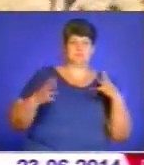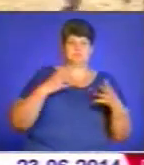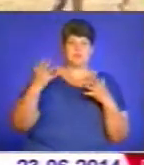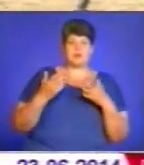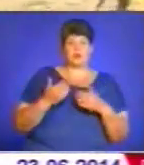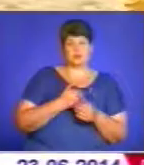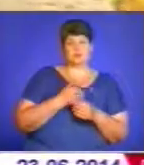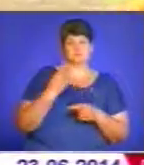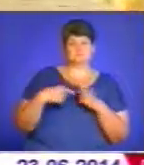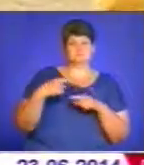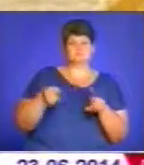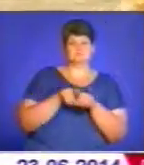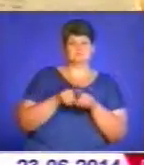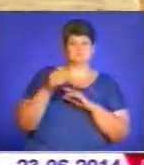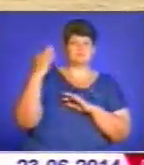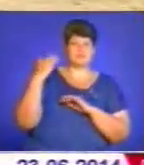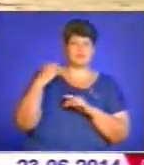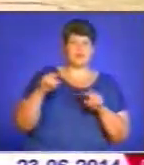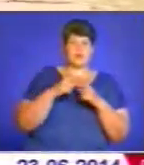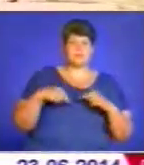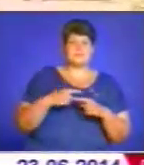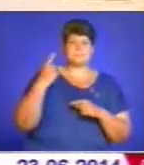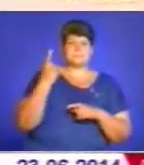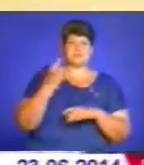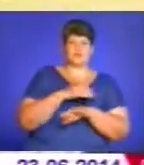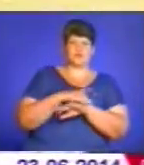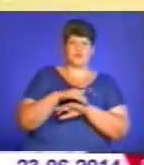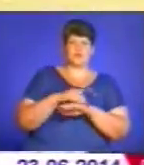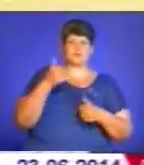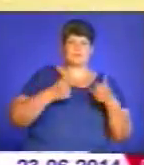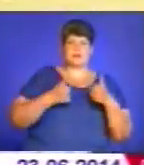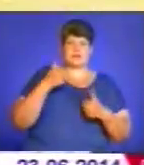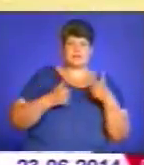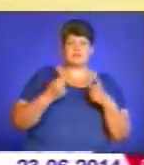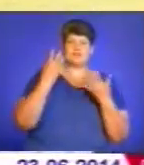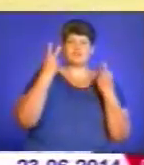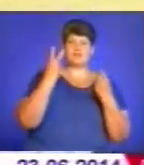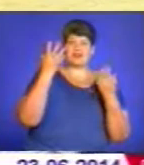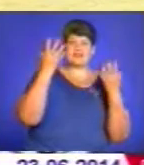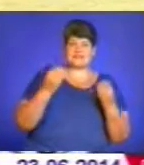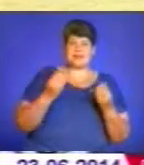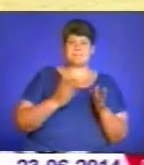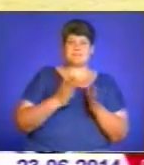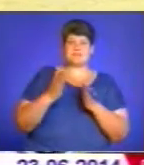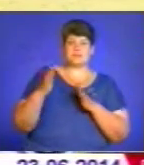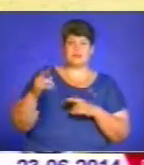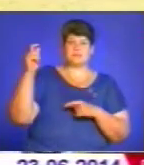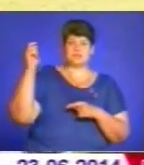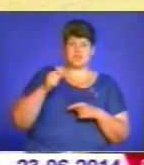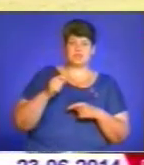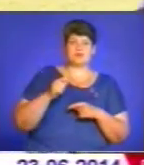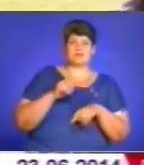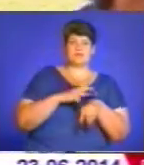давніх традицій, організувавши першу дворову спартакіаду. Два дня підряд приїжджав наряд міліції ДСО,